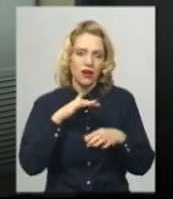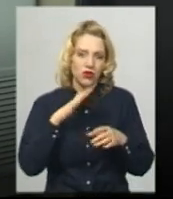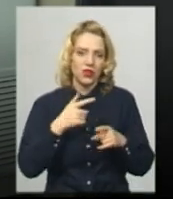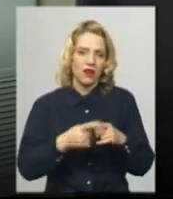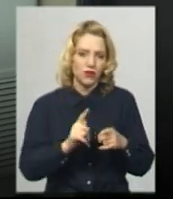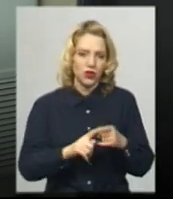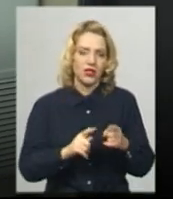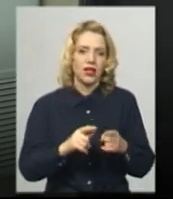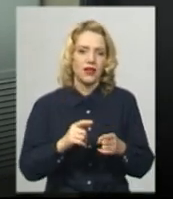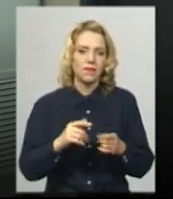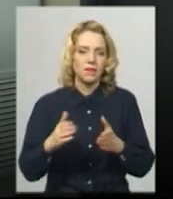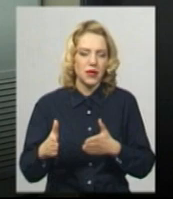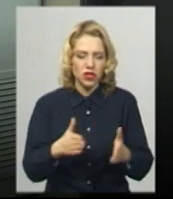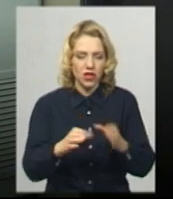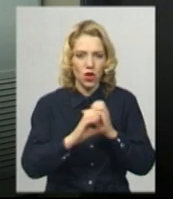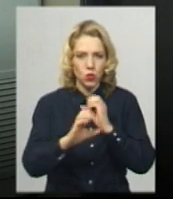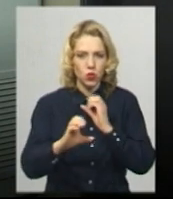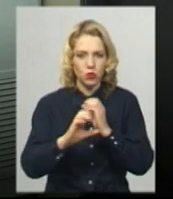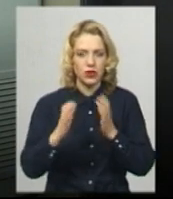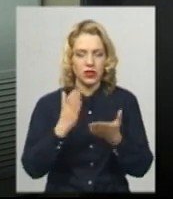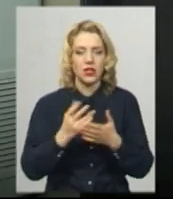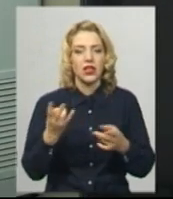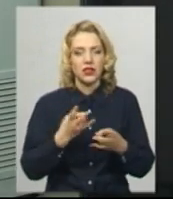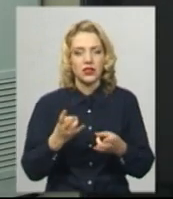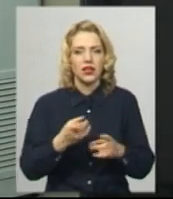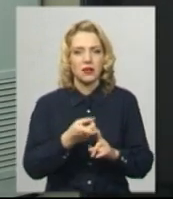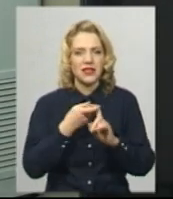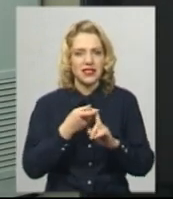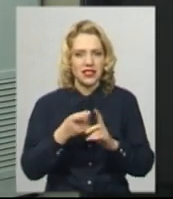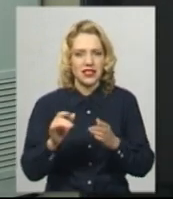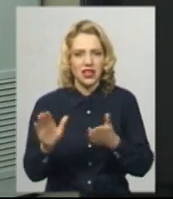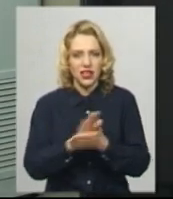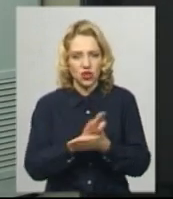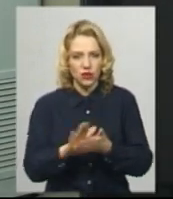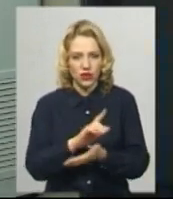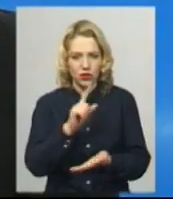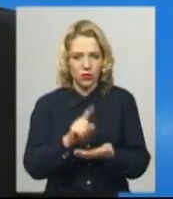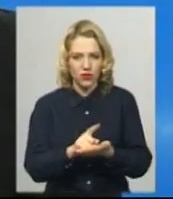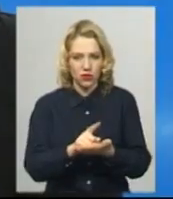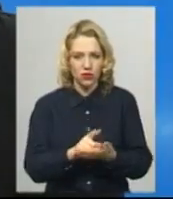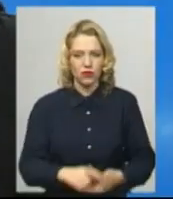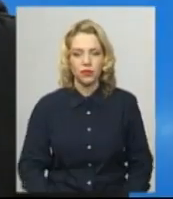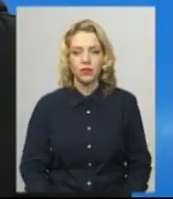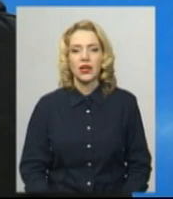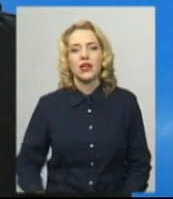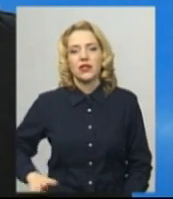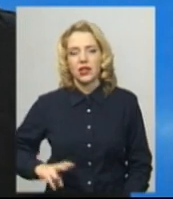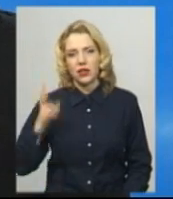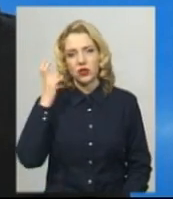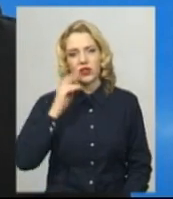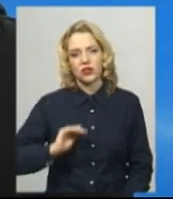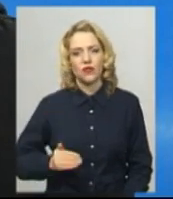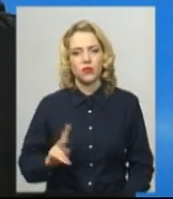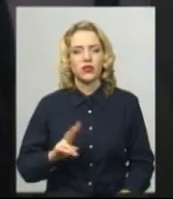споживача по трубопроводах, її треба знезаражувати обов'язково. Директорка київської фірми, яка